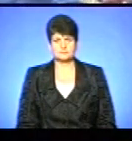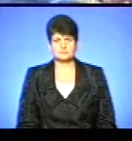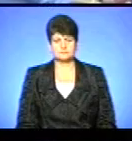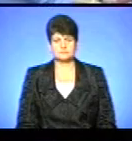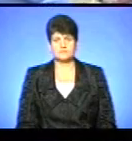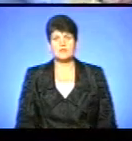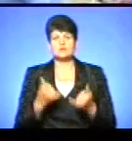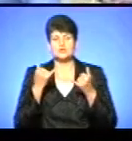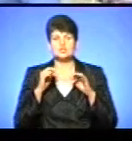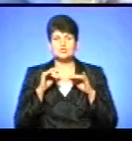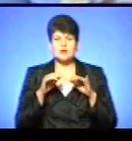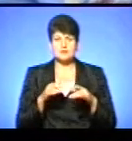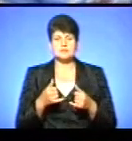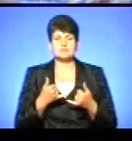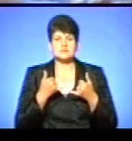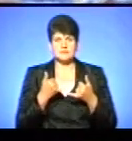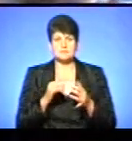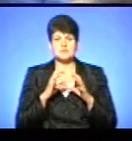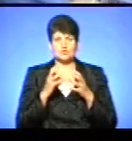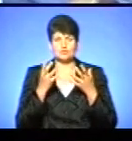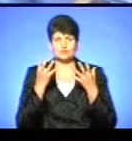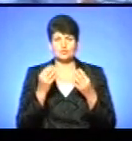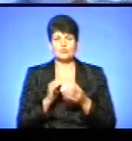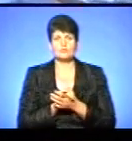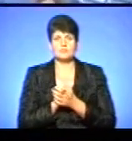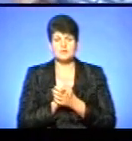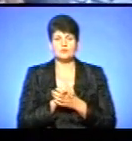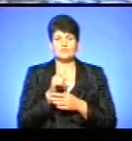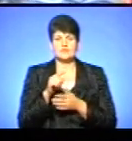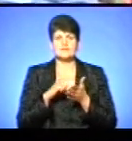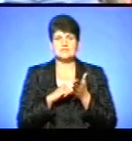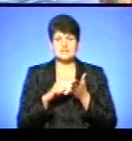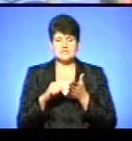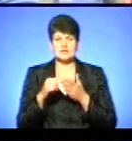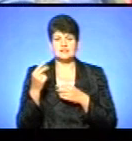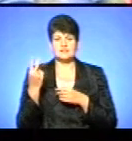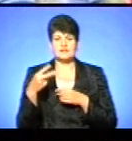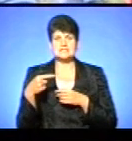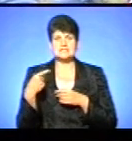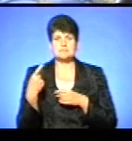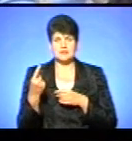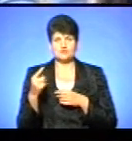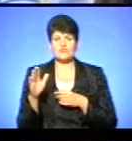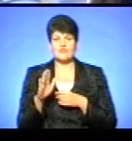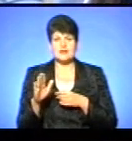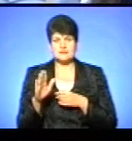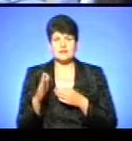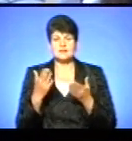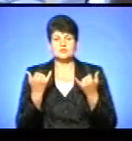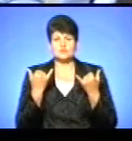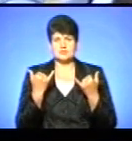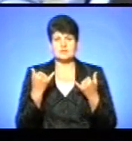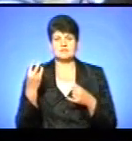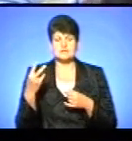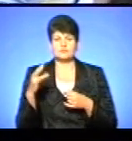«Сьогоднішня акція присвячена Міжнародному дню миру. Власне, він відзначається 21 вересня, але сьогодні, 20